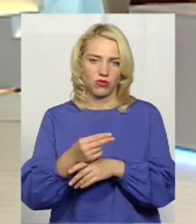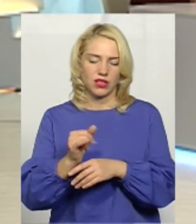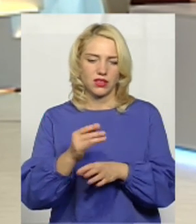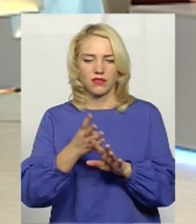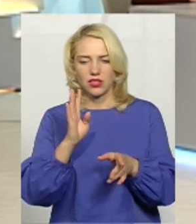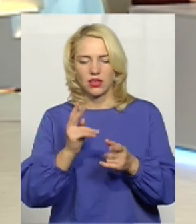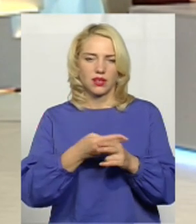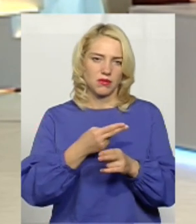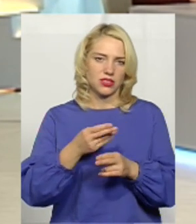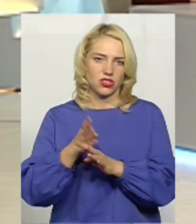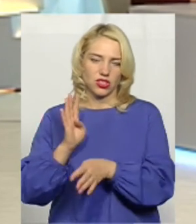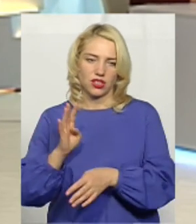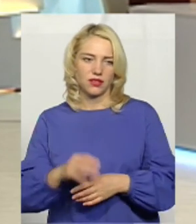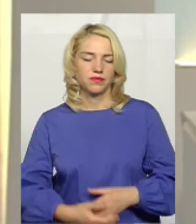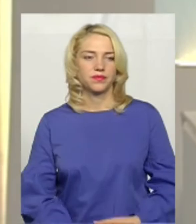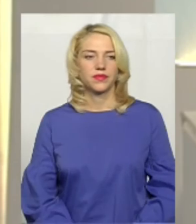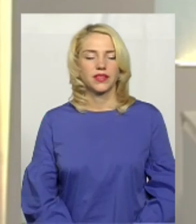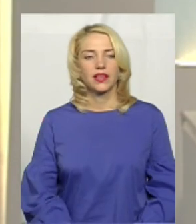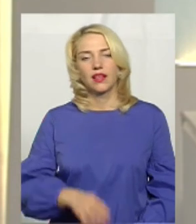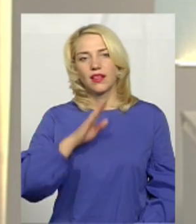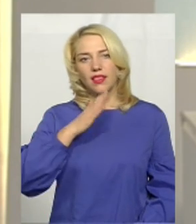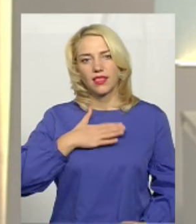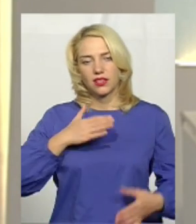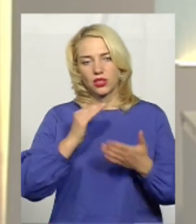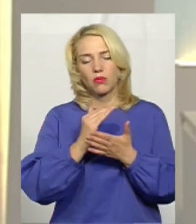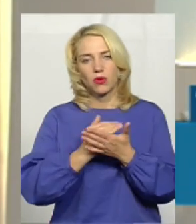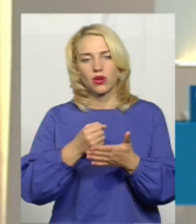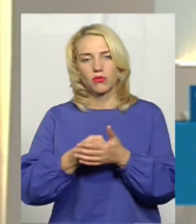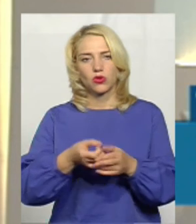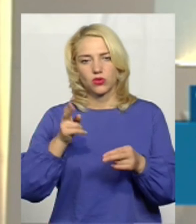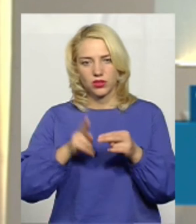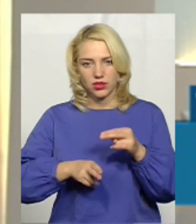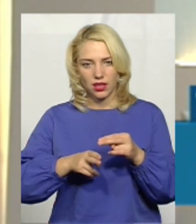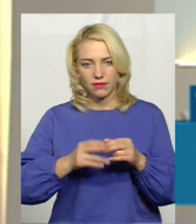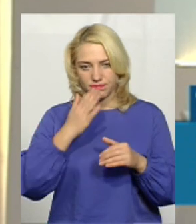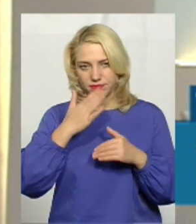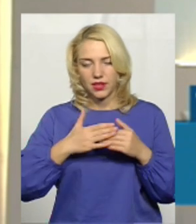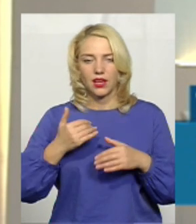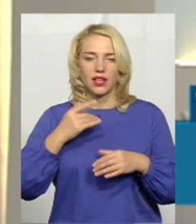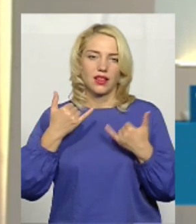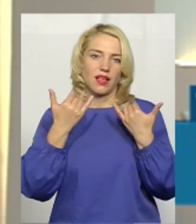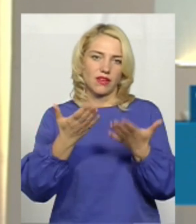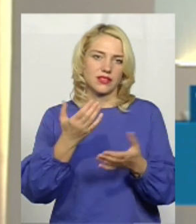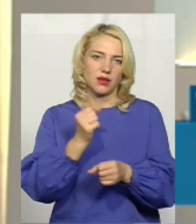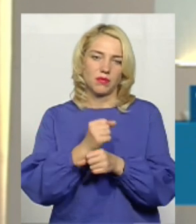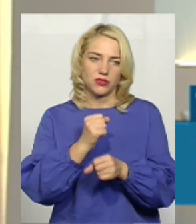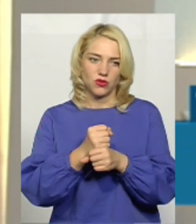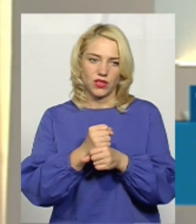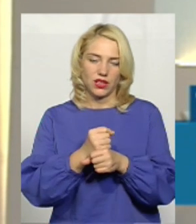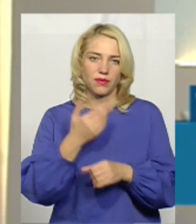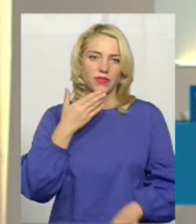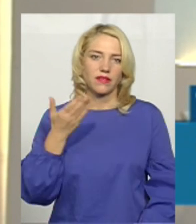в чергах і без чергах. Наша програма добігає кінця. У студії для вас працювала